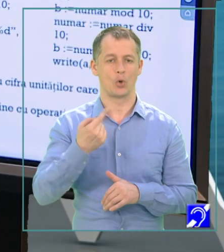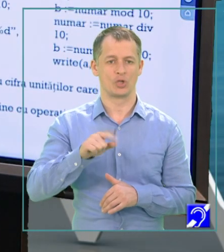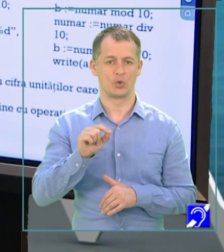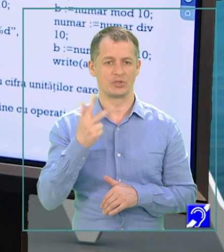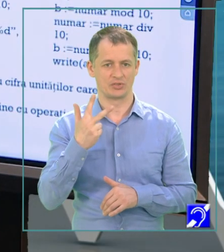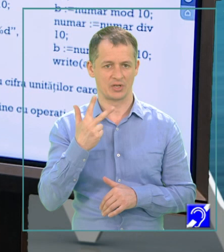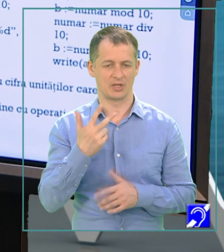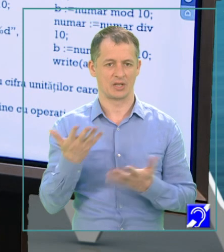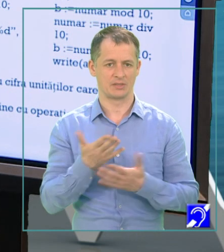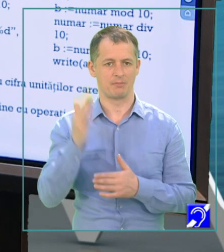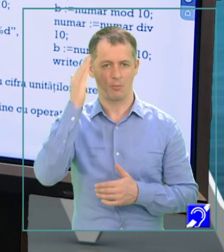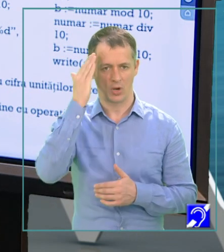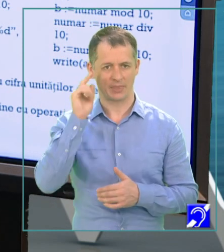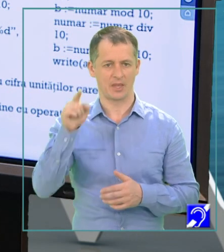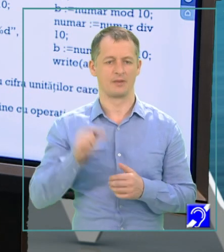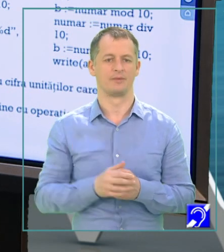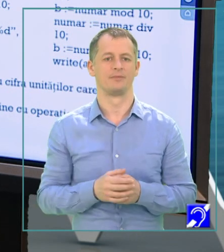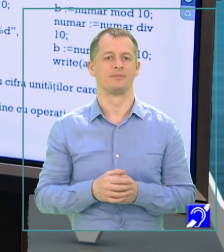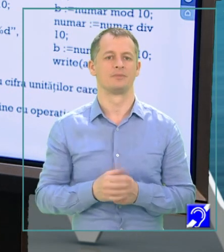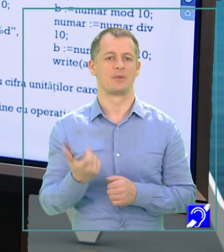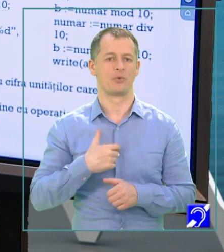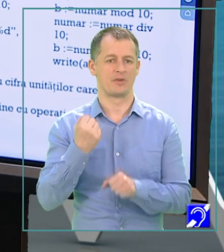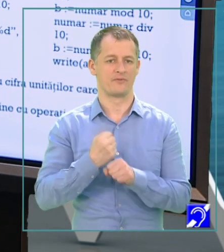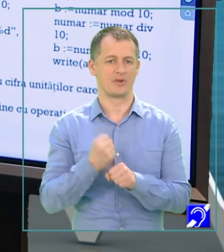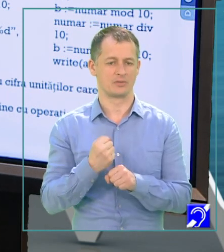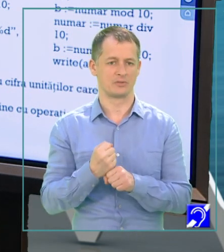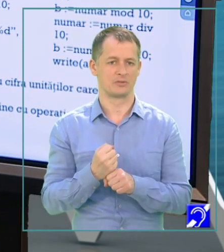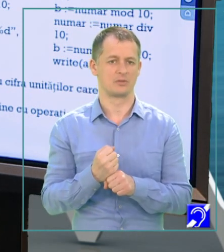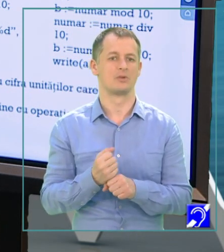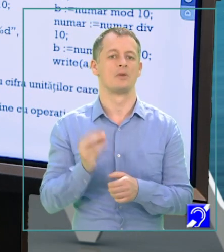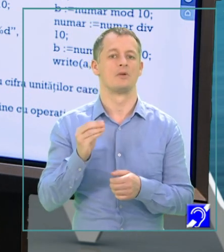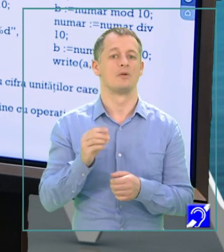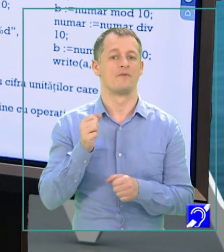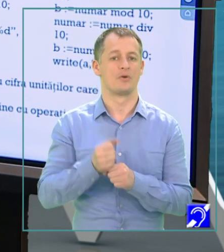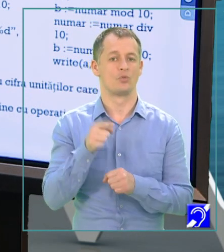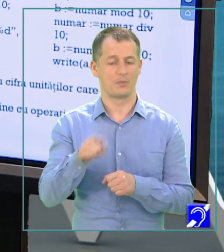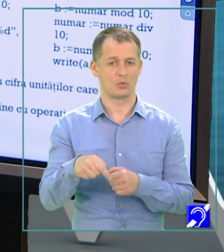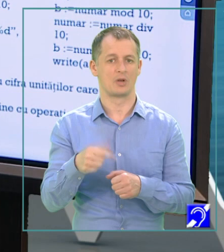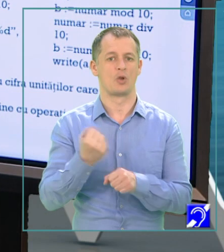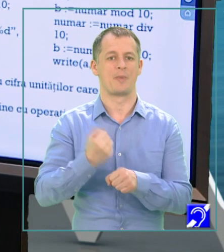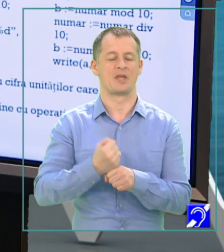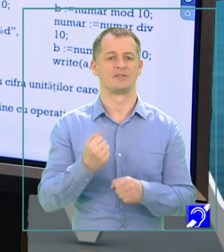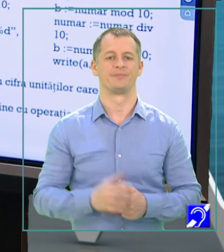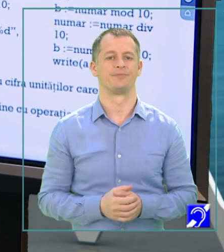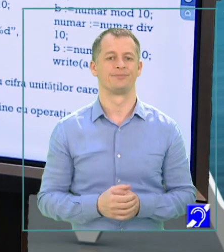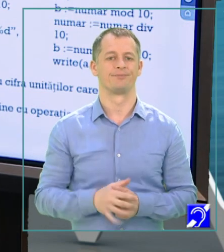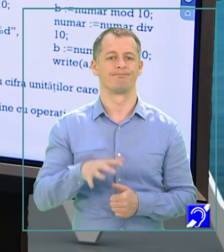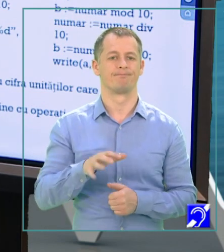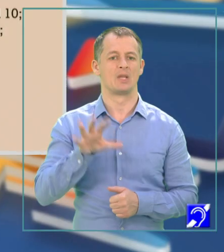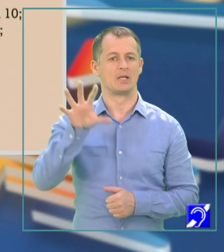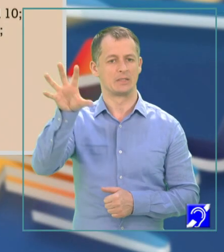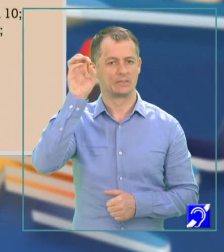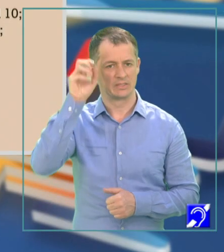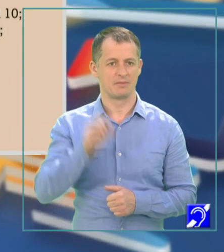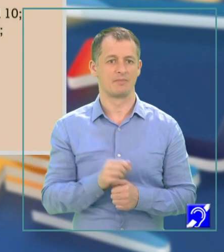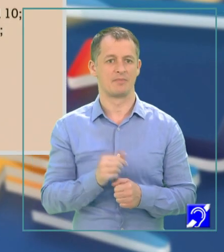este memorat în variabila număr, se poate realiza aplicând în ordine următoarele operații. Reținem în variabila